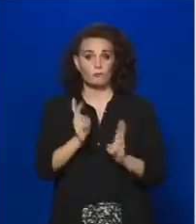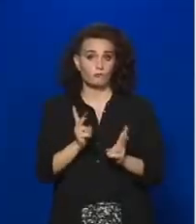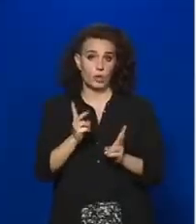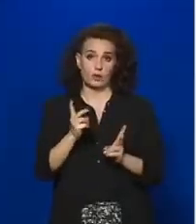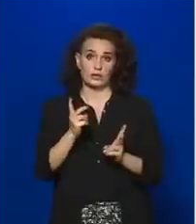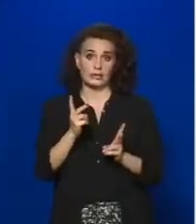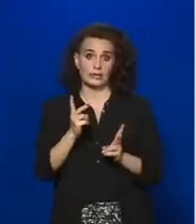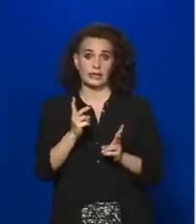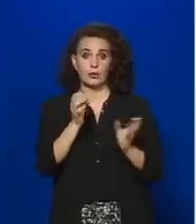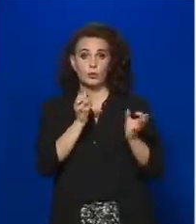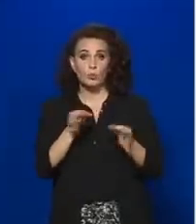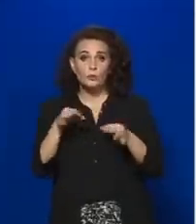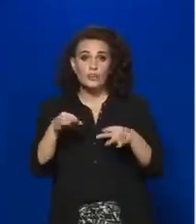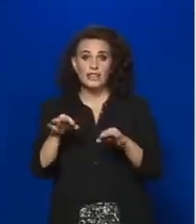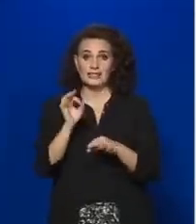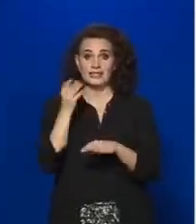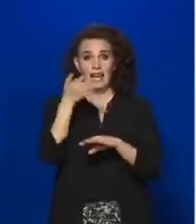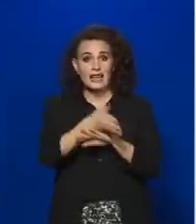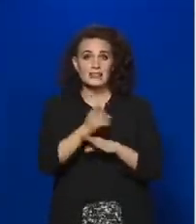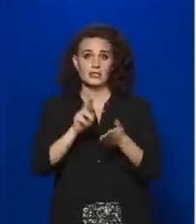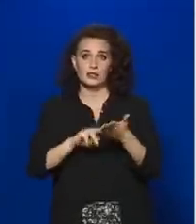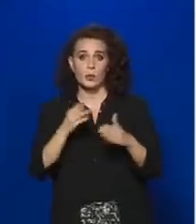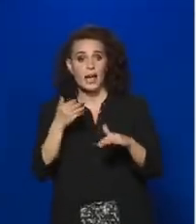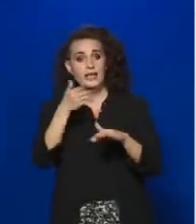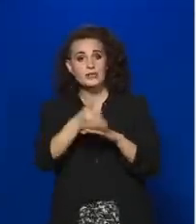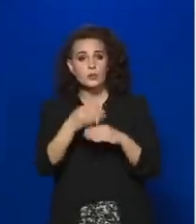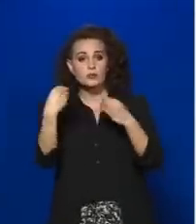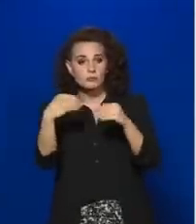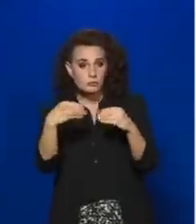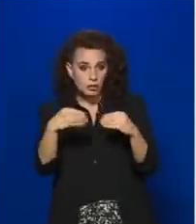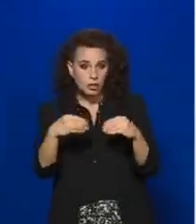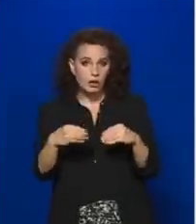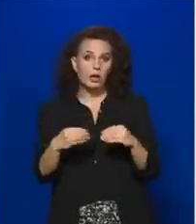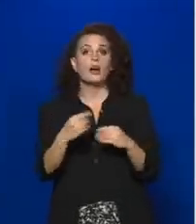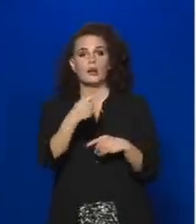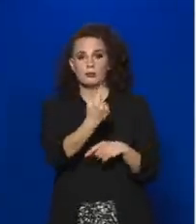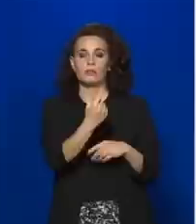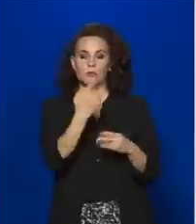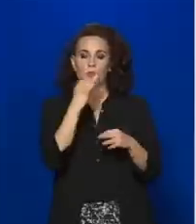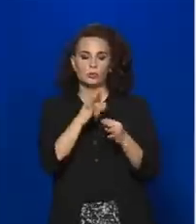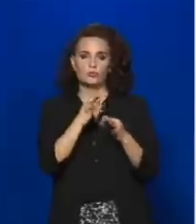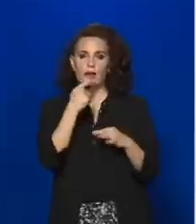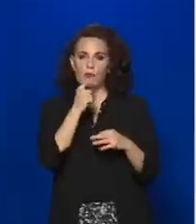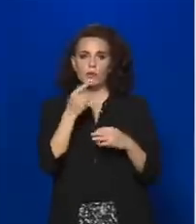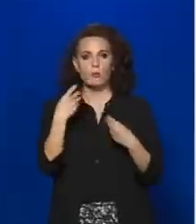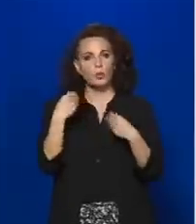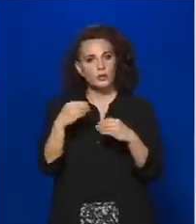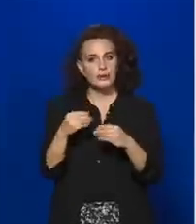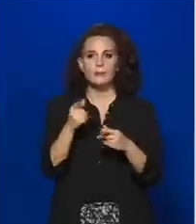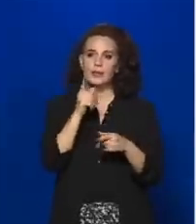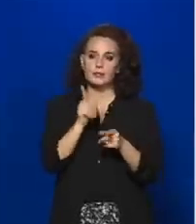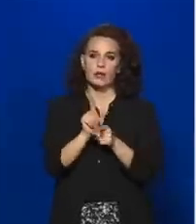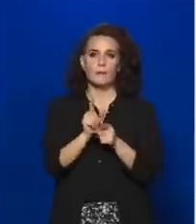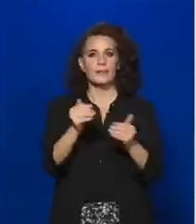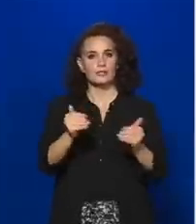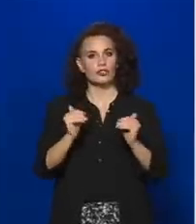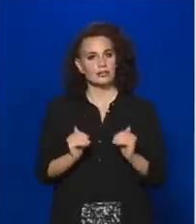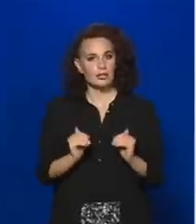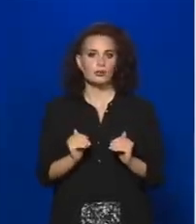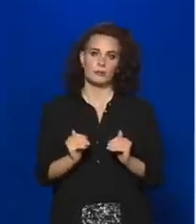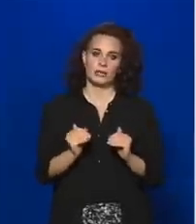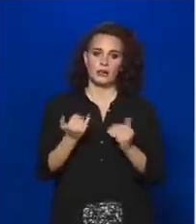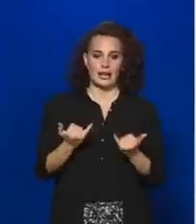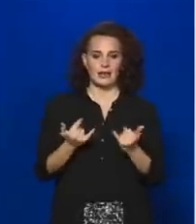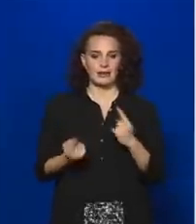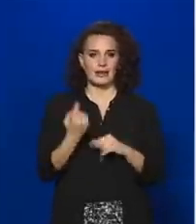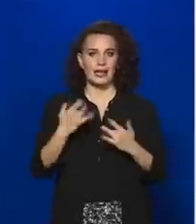egy ügyvédhez, vagy beszél egy jogásszal, akkor pontosan el fogja mondani, hogy körülbelül mi az a mérsékvés, amit a jelenlegi helyzet jogilag indokoltát tesz, és hogyha